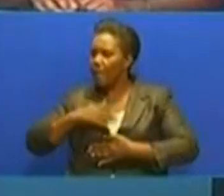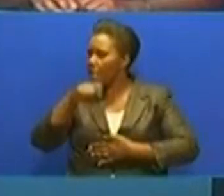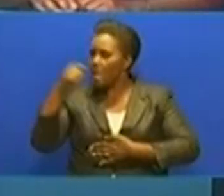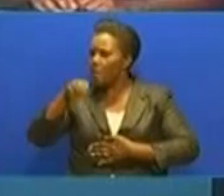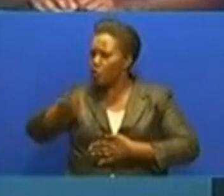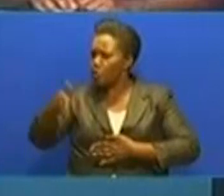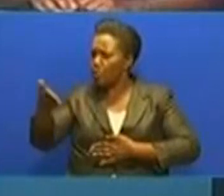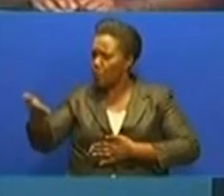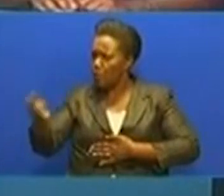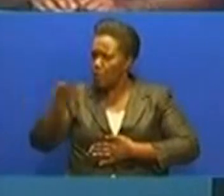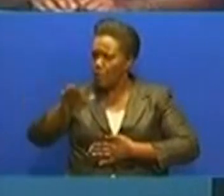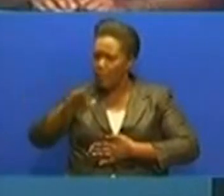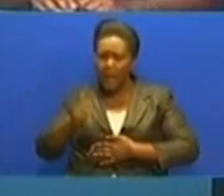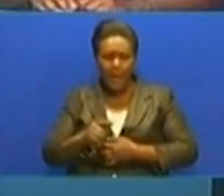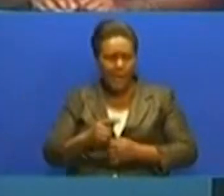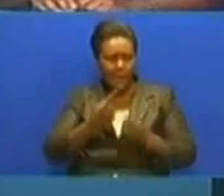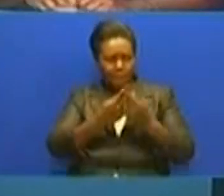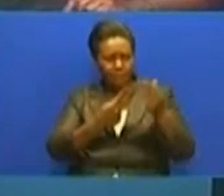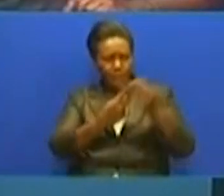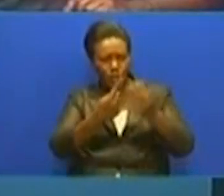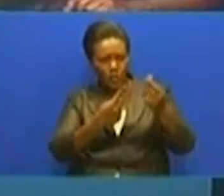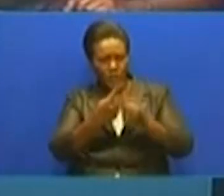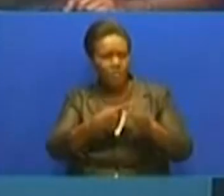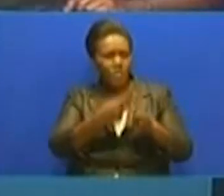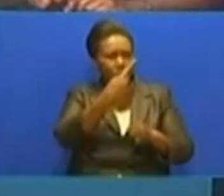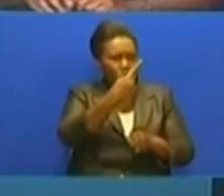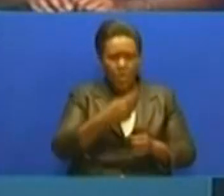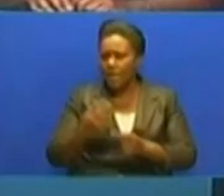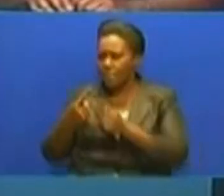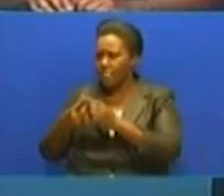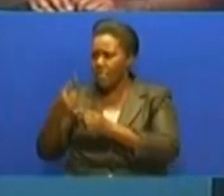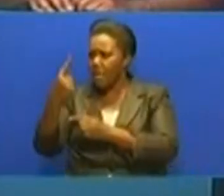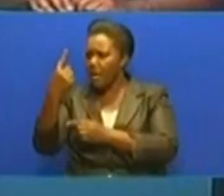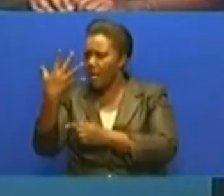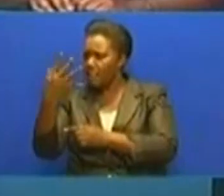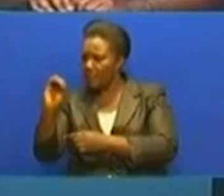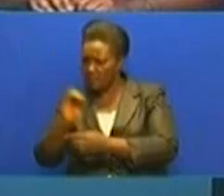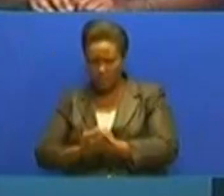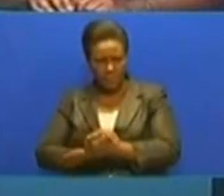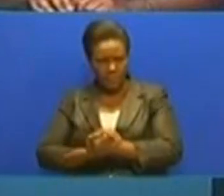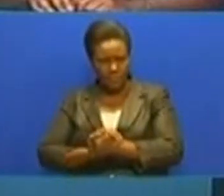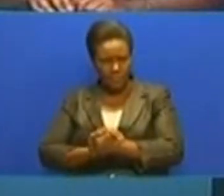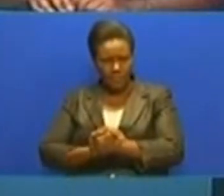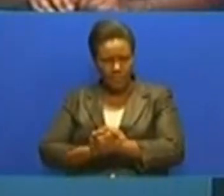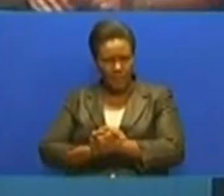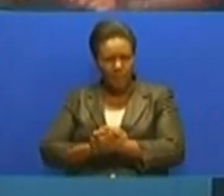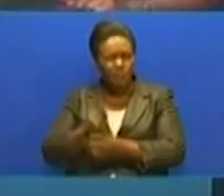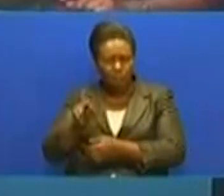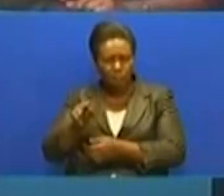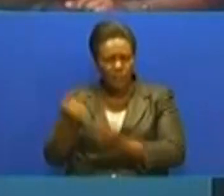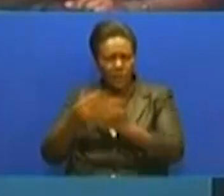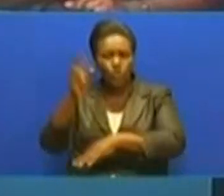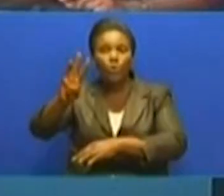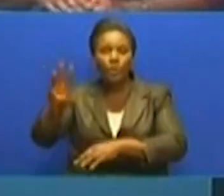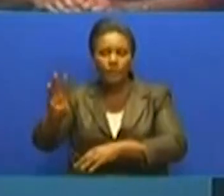hamsini, mchama wa fulaini kwa likweli. Umeona hata rangiake ya mishikaki? Lakini watujui natoka havi.